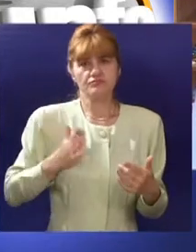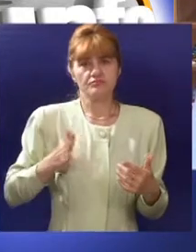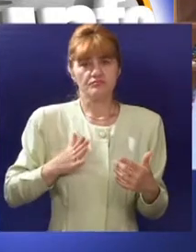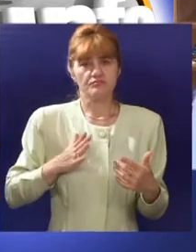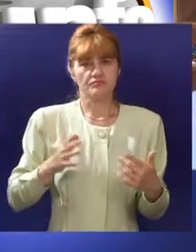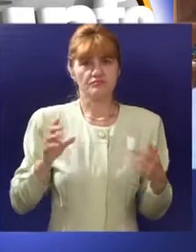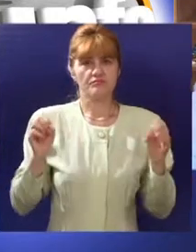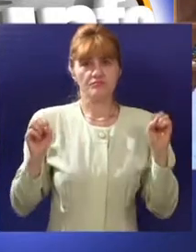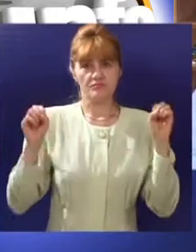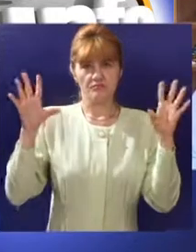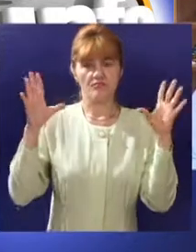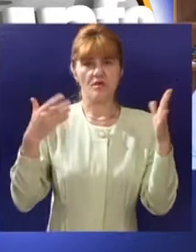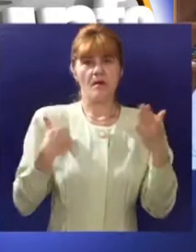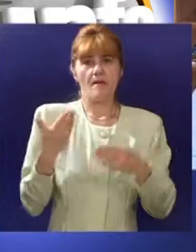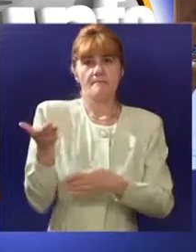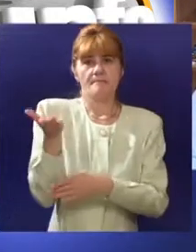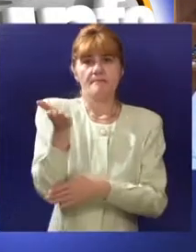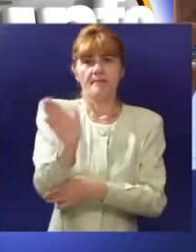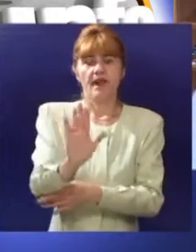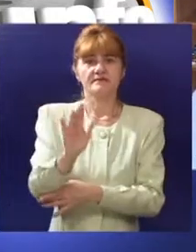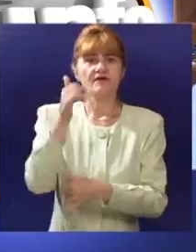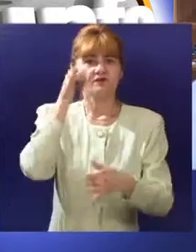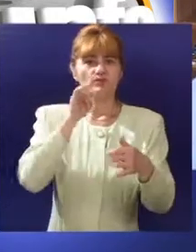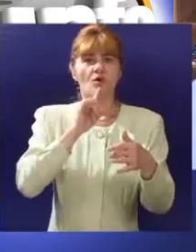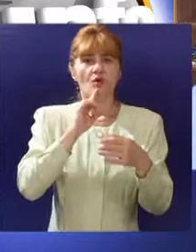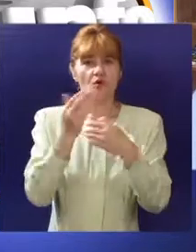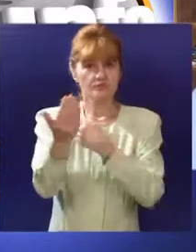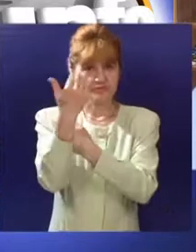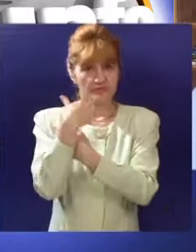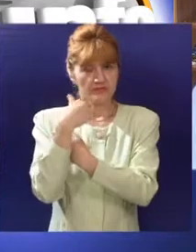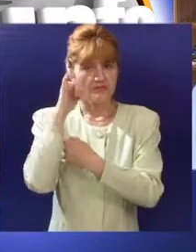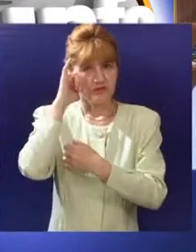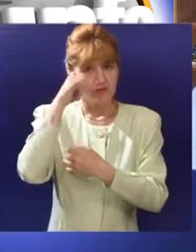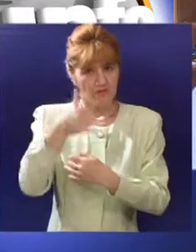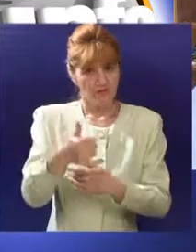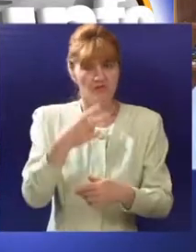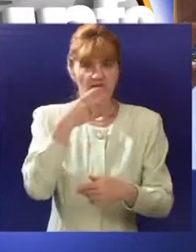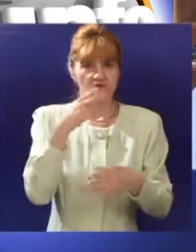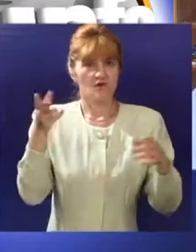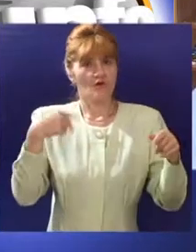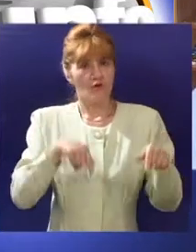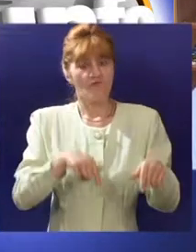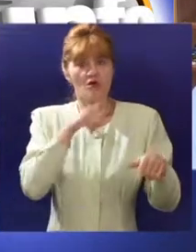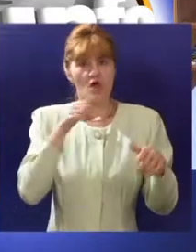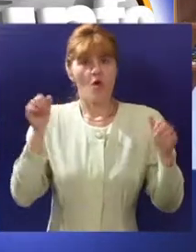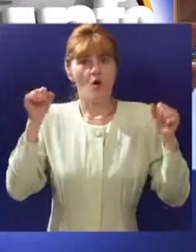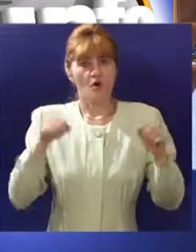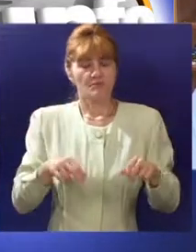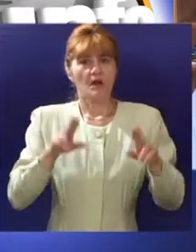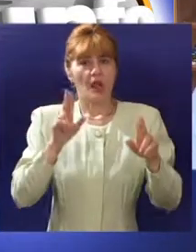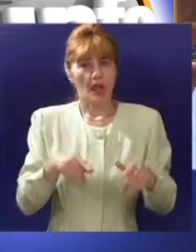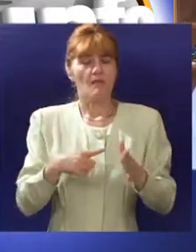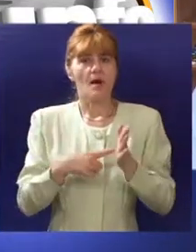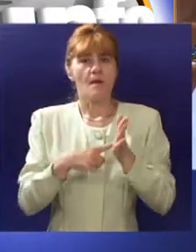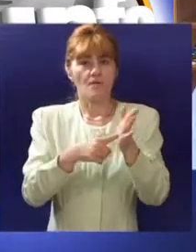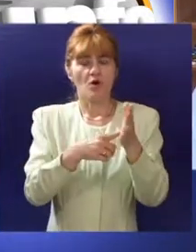ili imamo turistiku signalizaciju s kojom se predstavljamo turistima znači pokazuje da smo mi jedan ozbiljan grad koji se ozbiljno bavi turizmom ili to nemamo